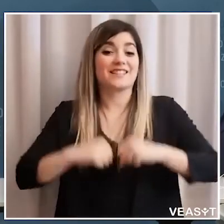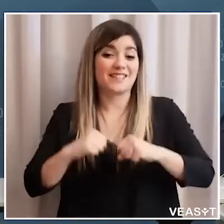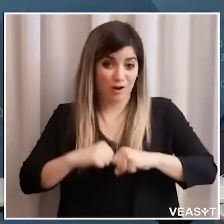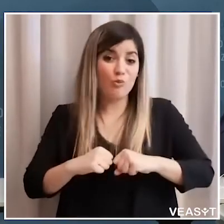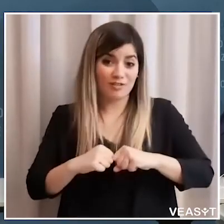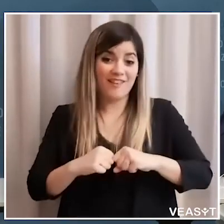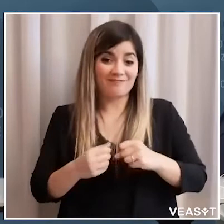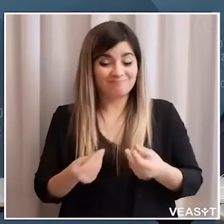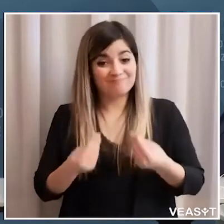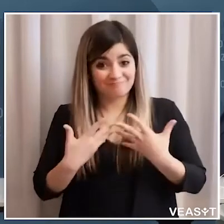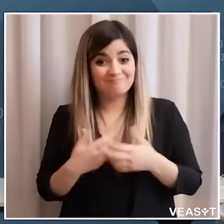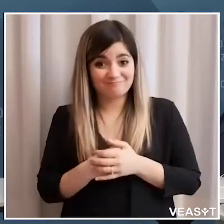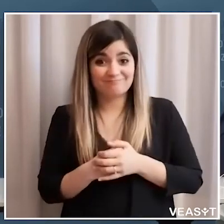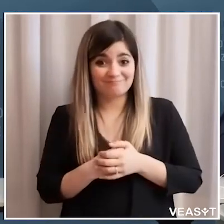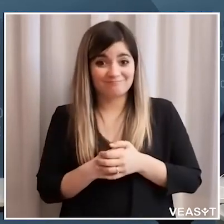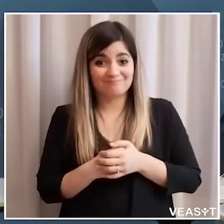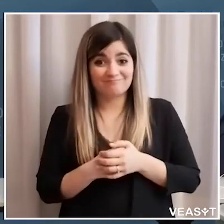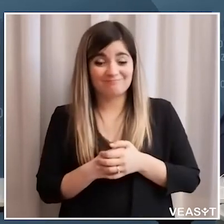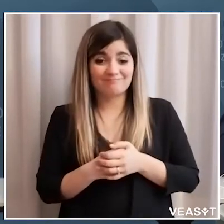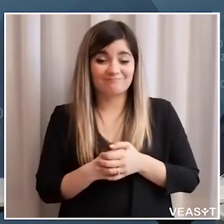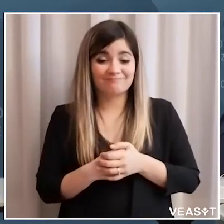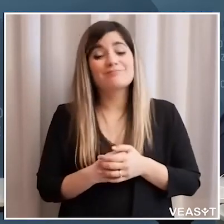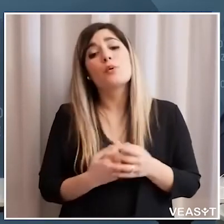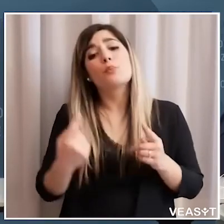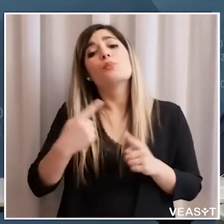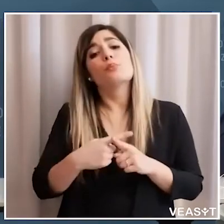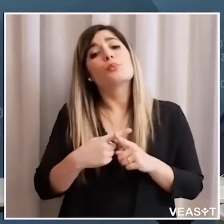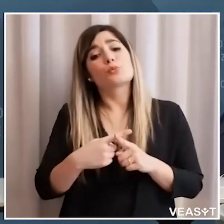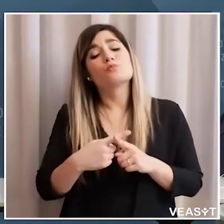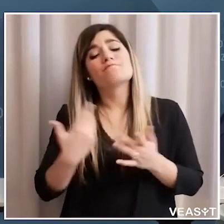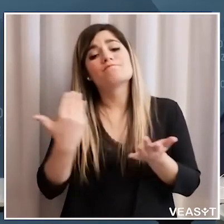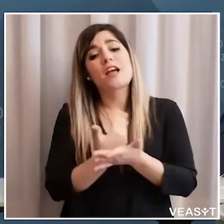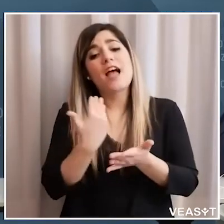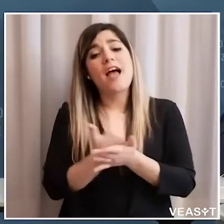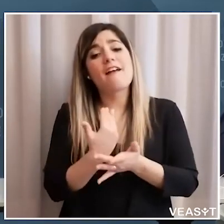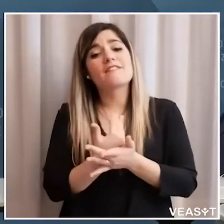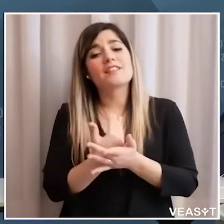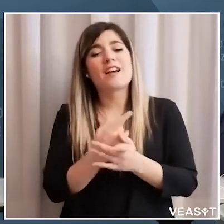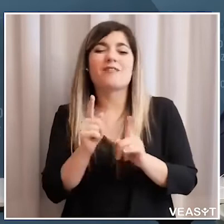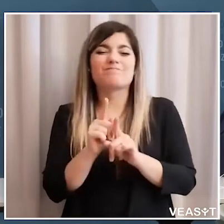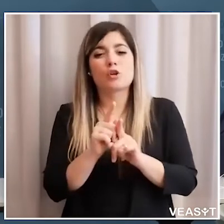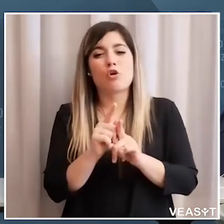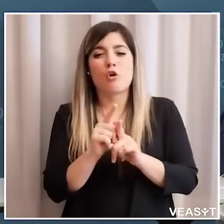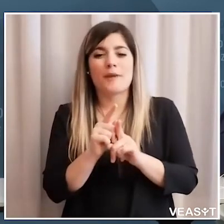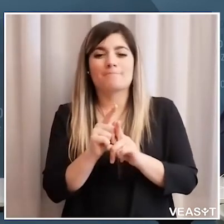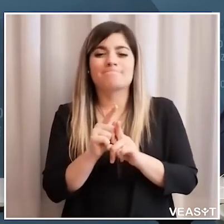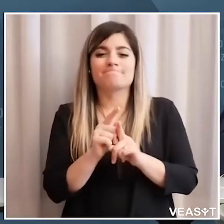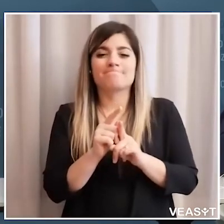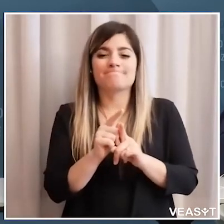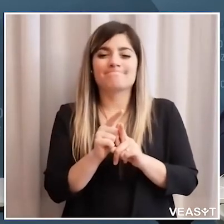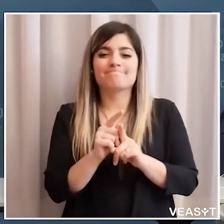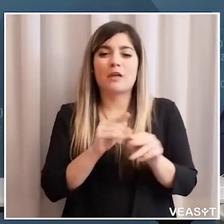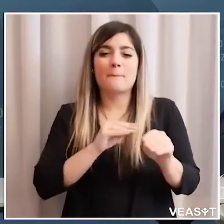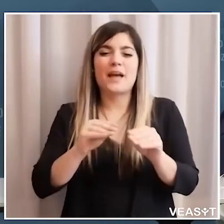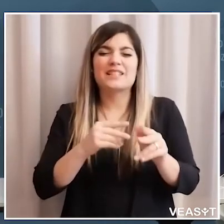in salute e soprattutto anche per evitare che ci siano i sovraffollamenti da